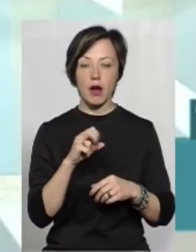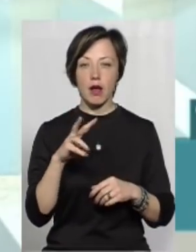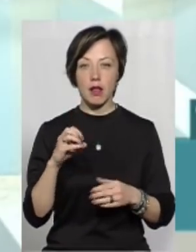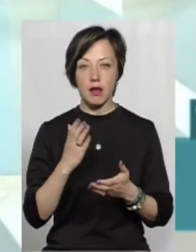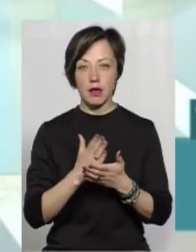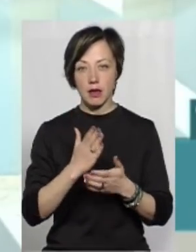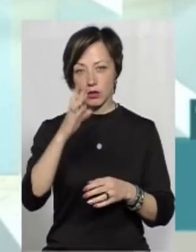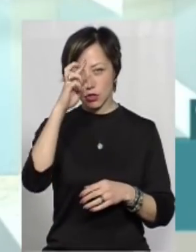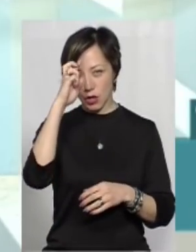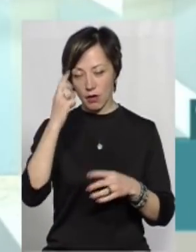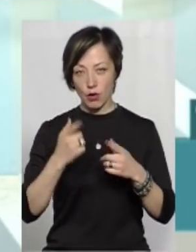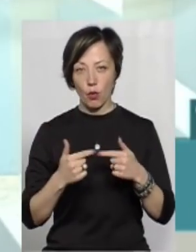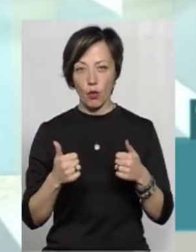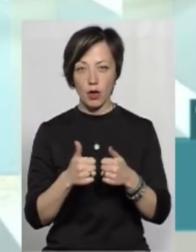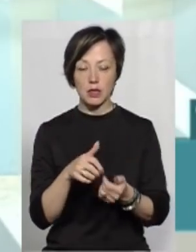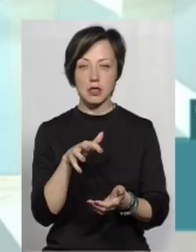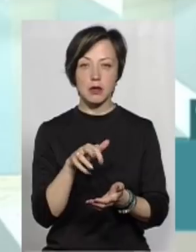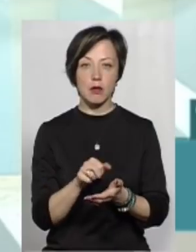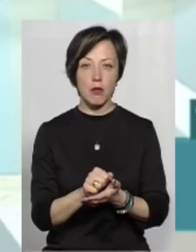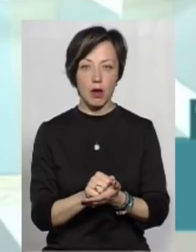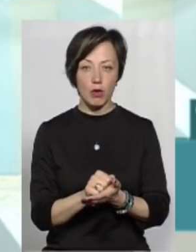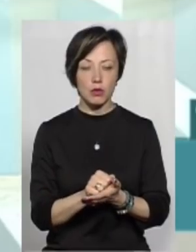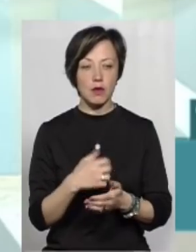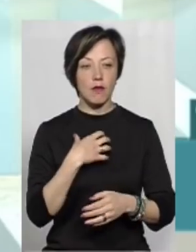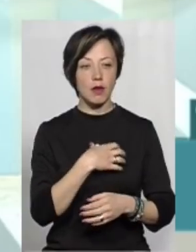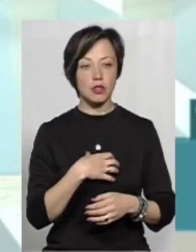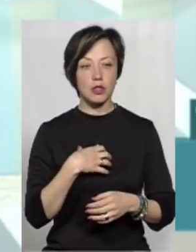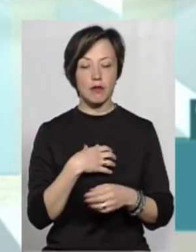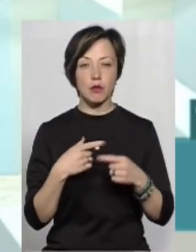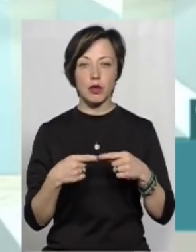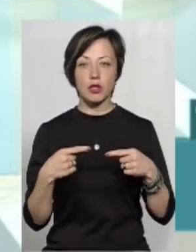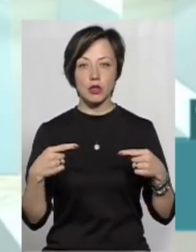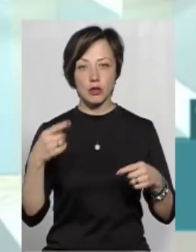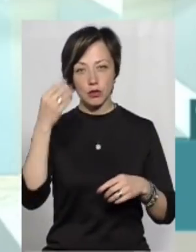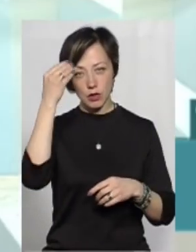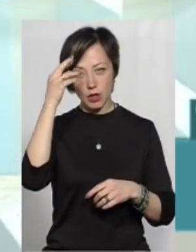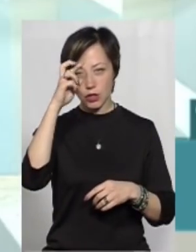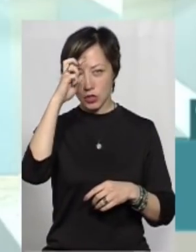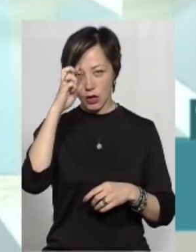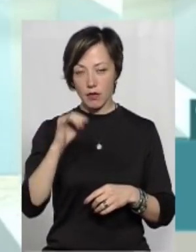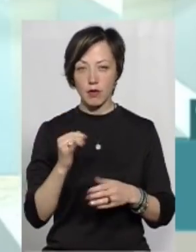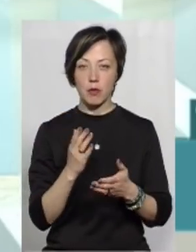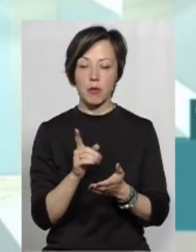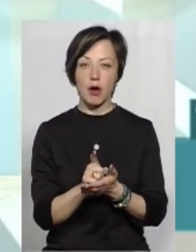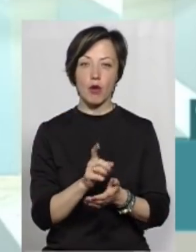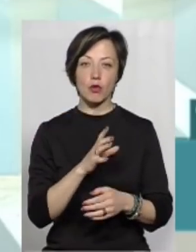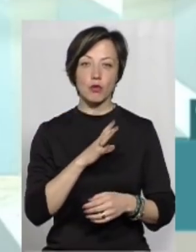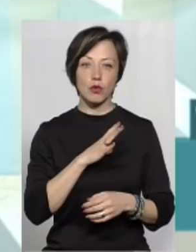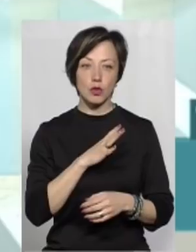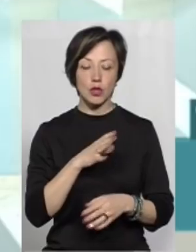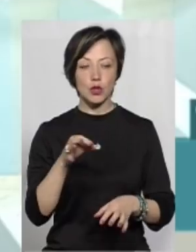є державні органи, які займаються важливими речами з точки зору держави. Де мають бути